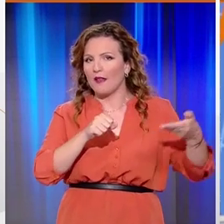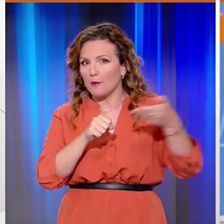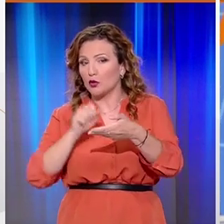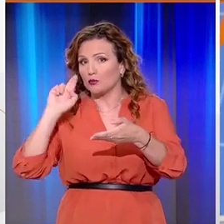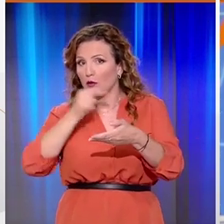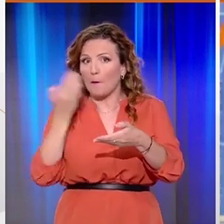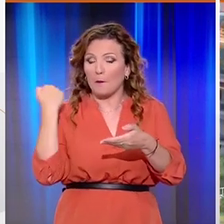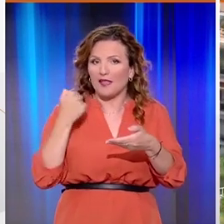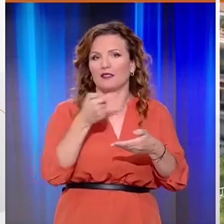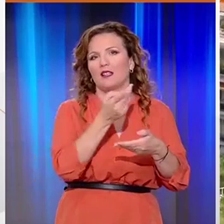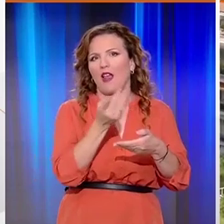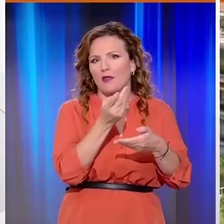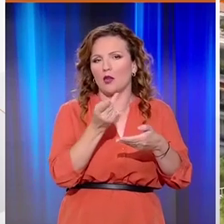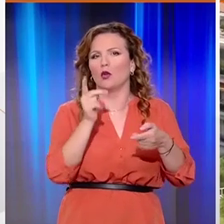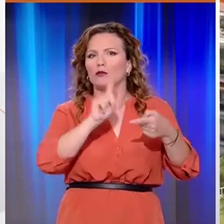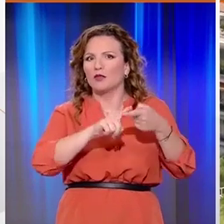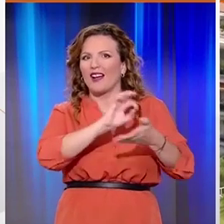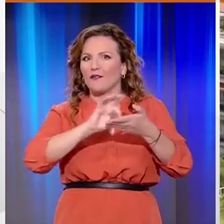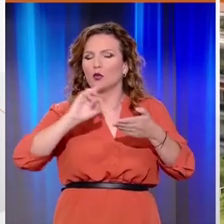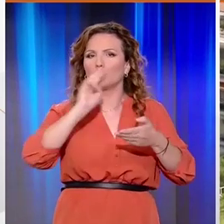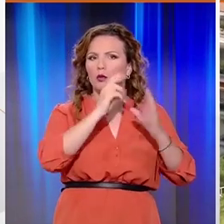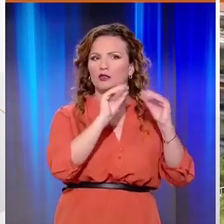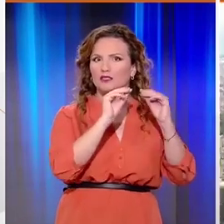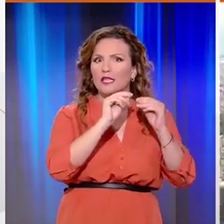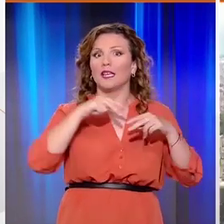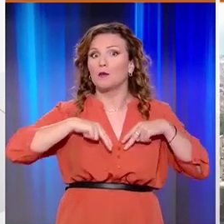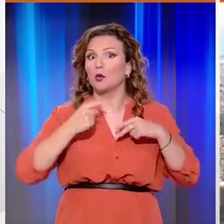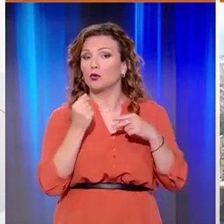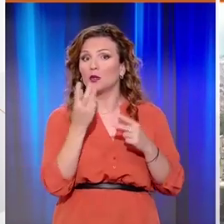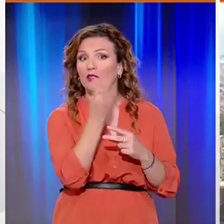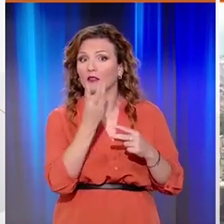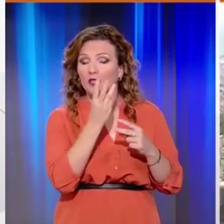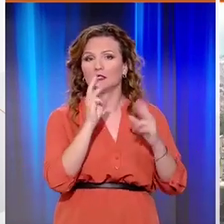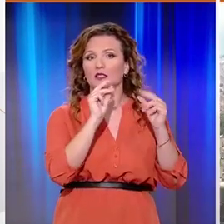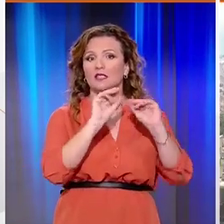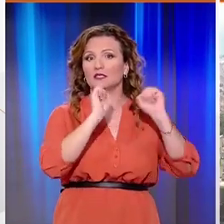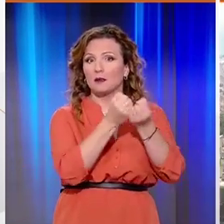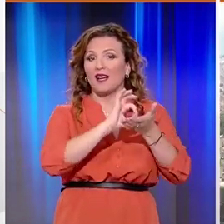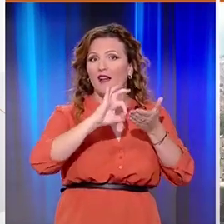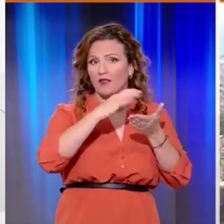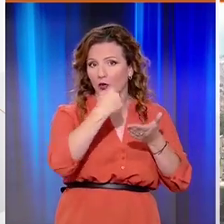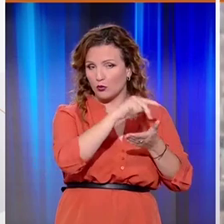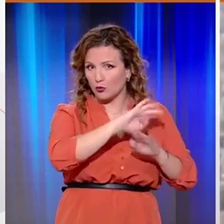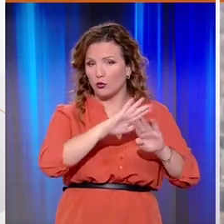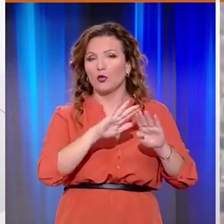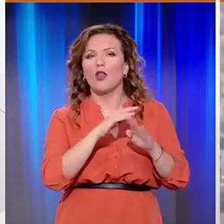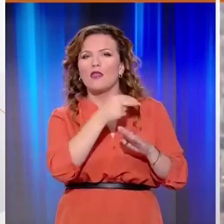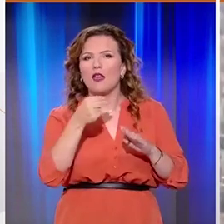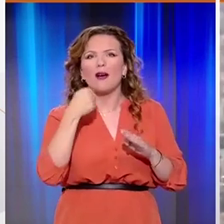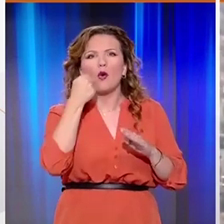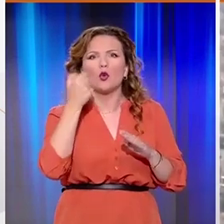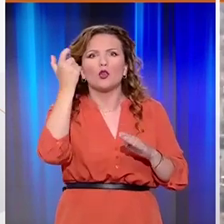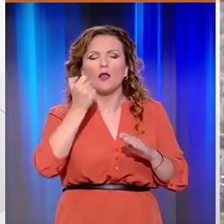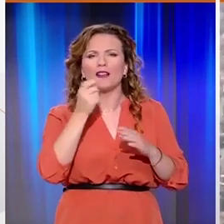συμμετείχε νωρίτερα σε σύσκεψη στο Μέγαρο Μαξίμου υπό τον Πρωθυπουργό και τον Υπουργό Οικονομικών Χρήστος Ταϊκούρα. Στο επίκεντρο βρέθηκε το ζήτημα των